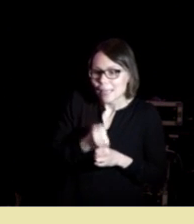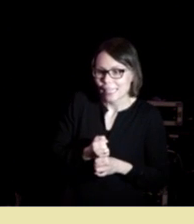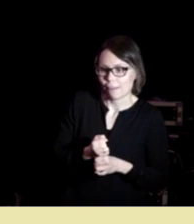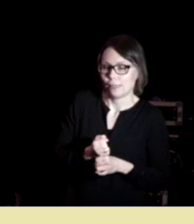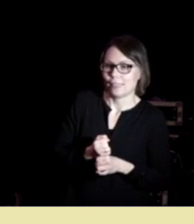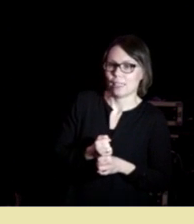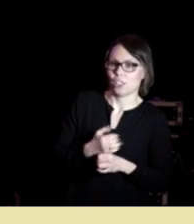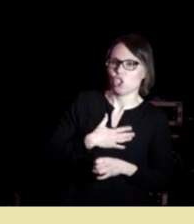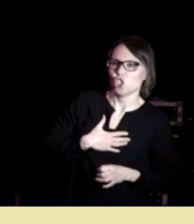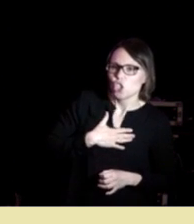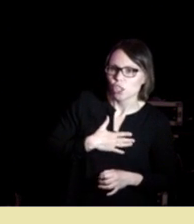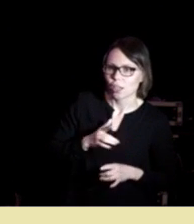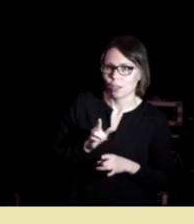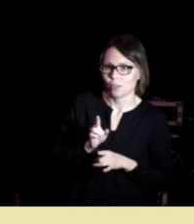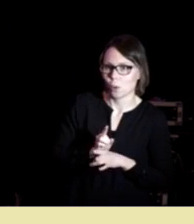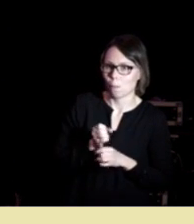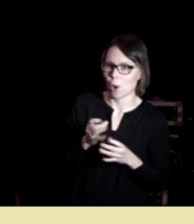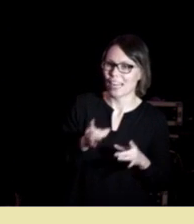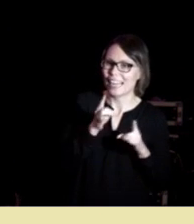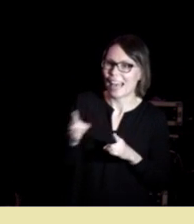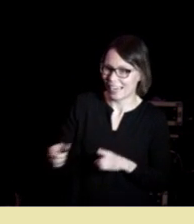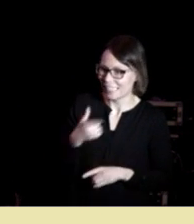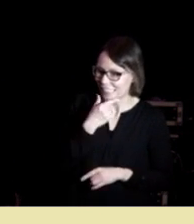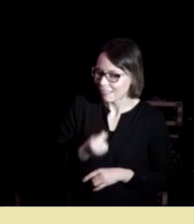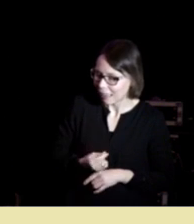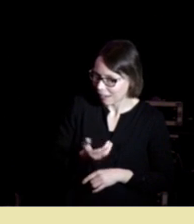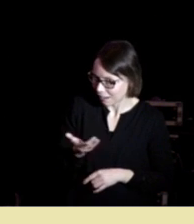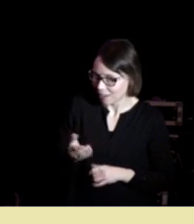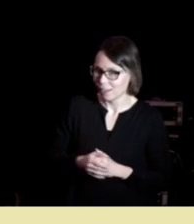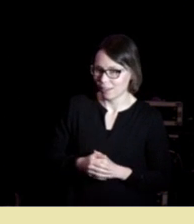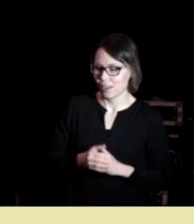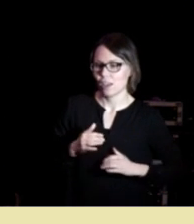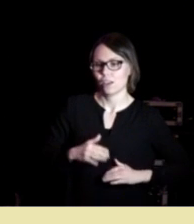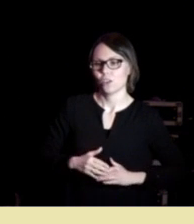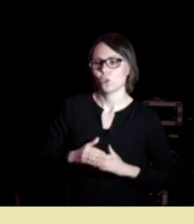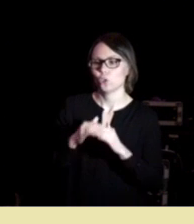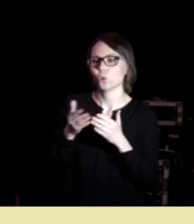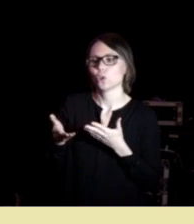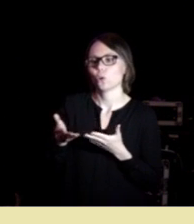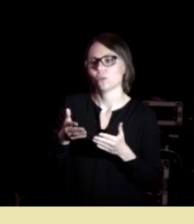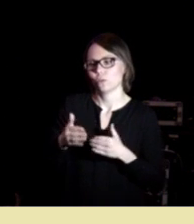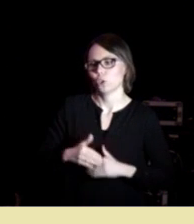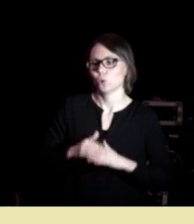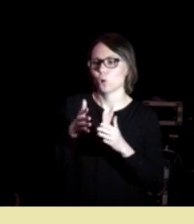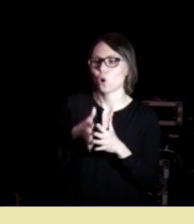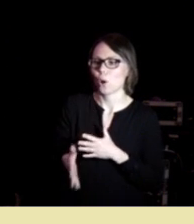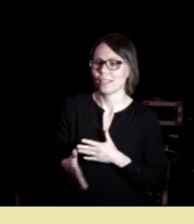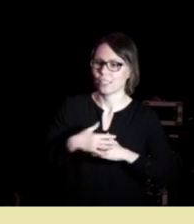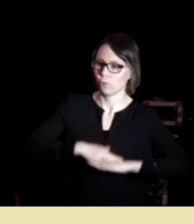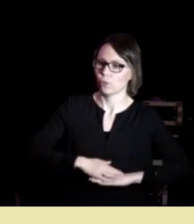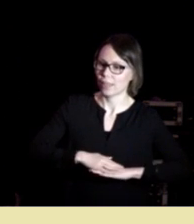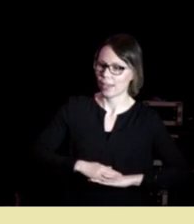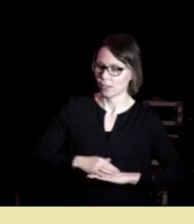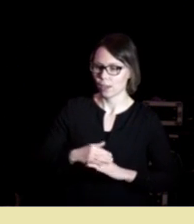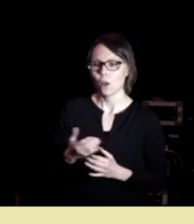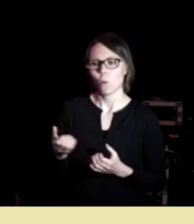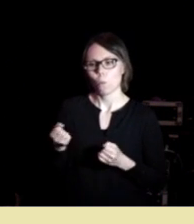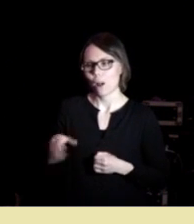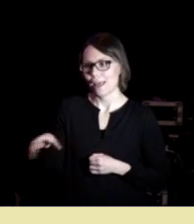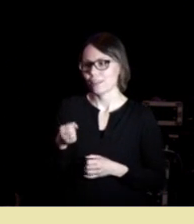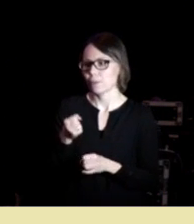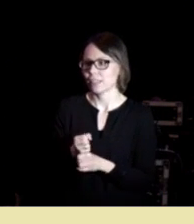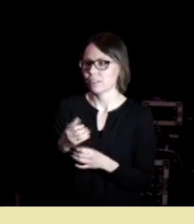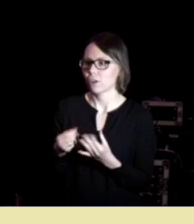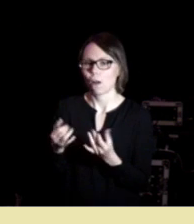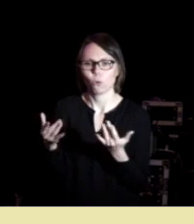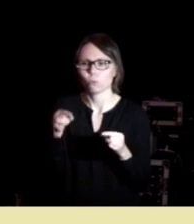bekreftelsesyken som mange lærere kjenner til den er på mange måter sosiologisk fundert et sted skal vi hente bekreftelsene fra altså